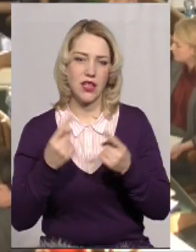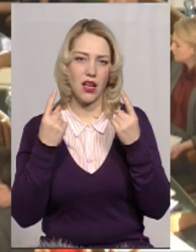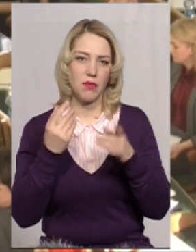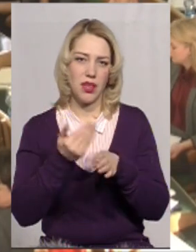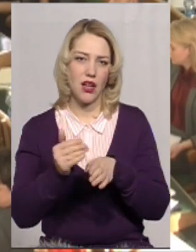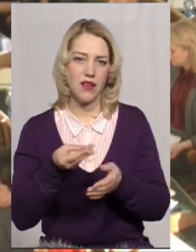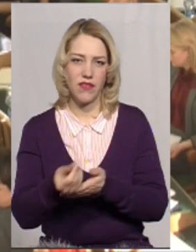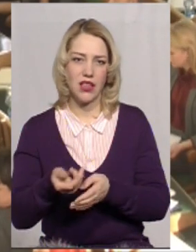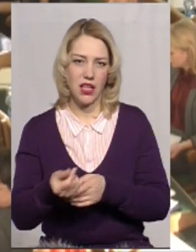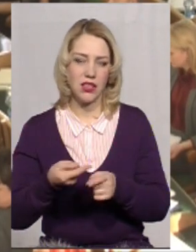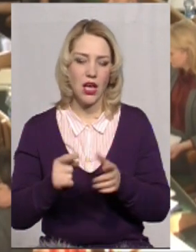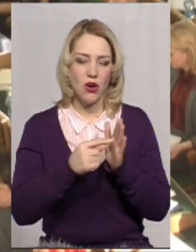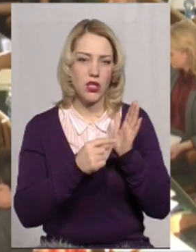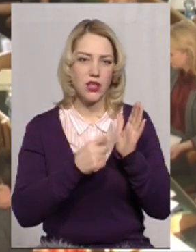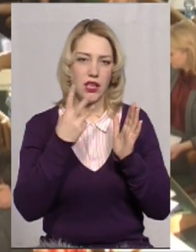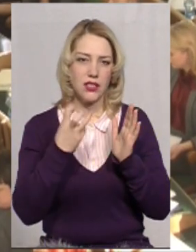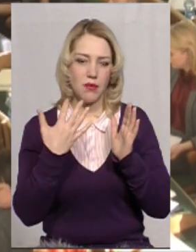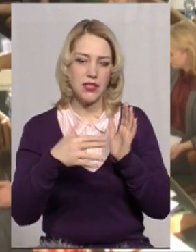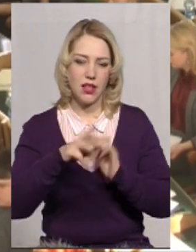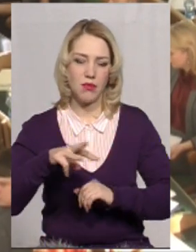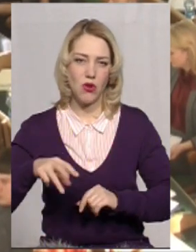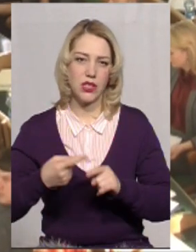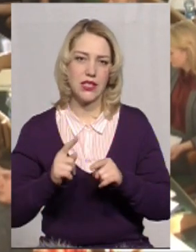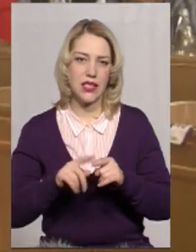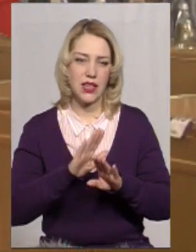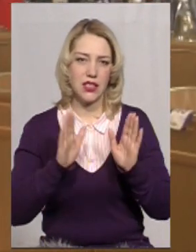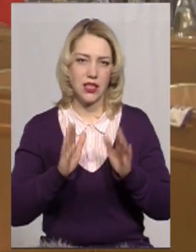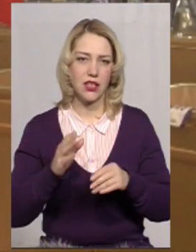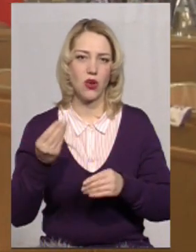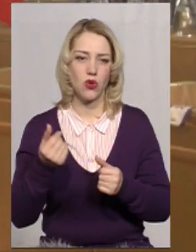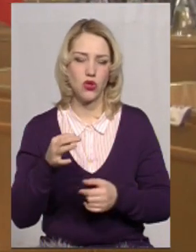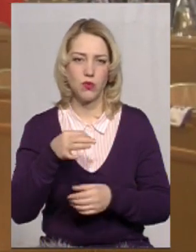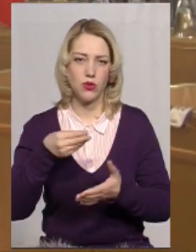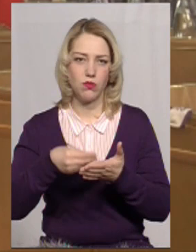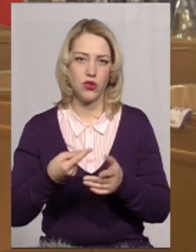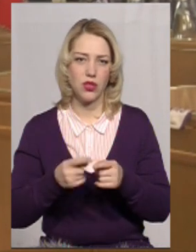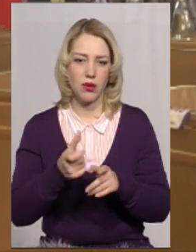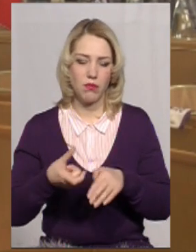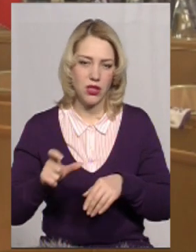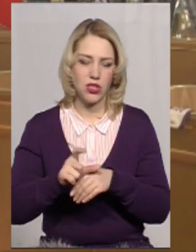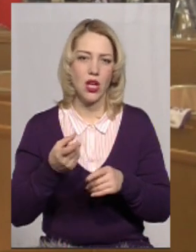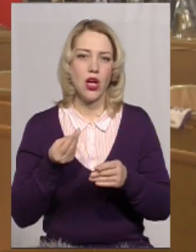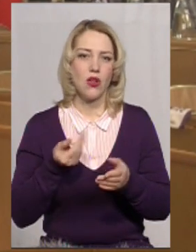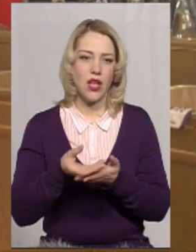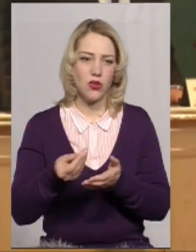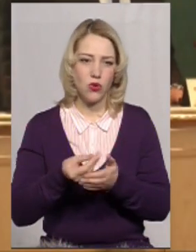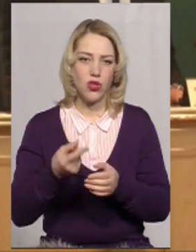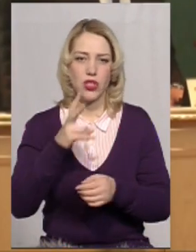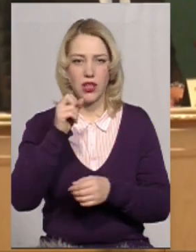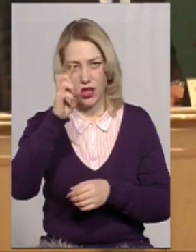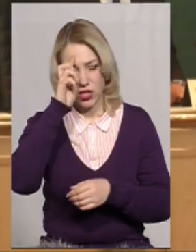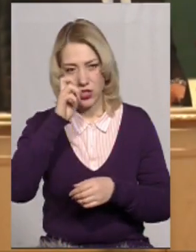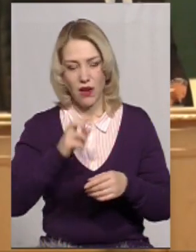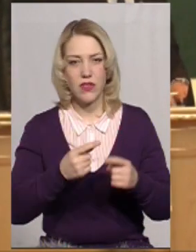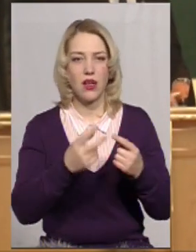видатки. Розподілені понад 350 мільйонів – це не тільки гроші з обласного бюджету. Більшість цілові надходження на медицину чи освіту, державні субвенції,